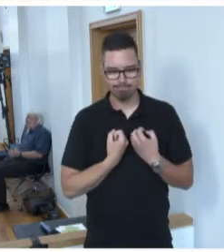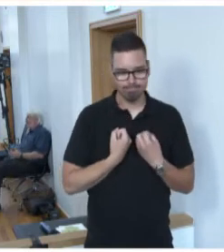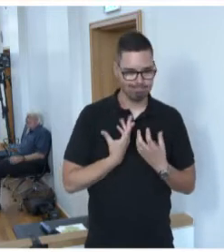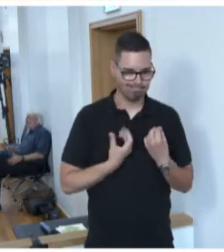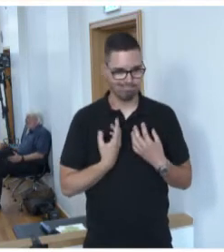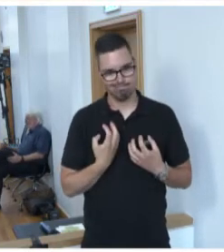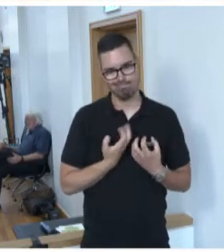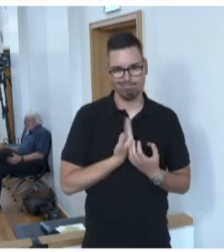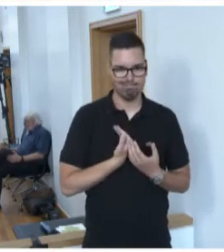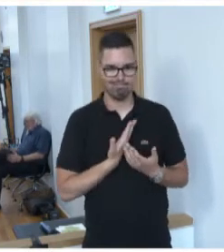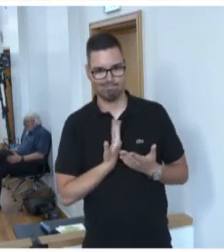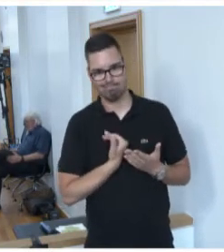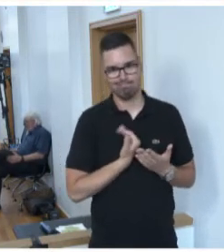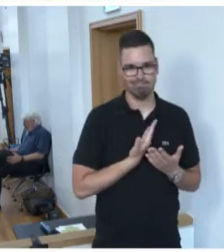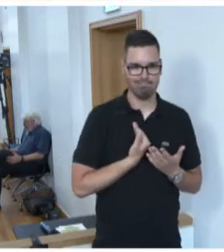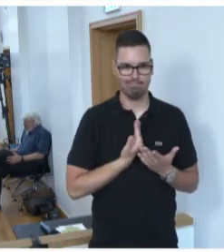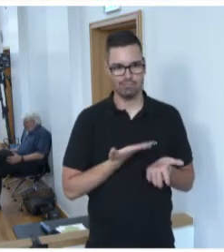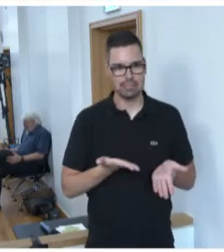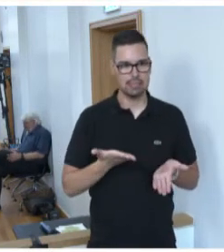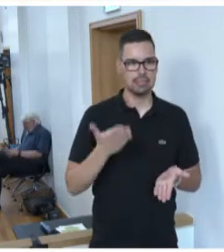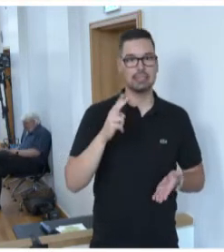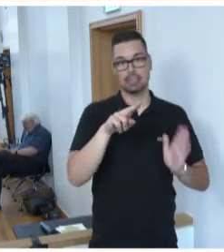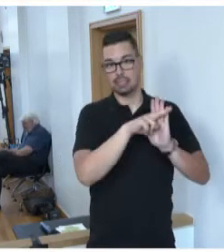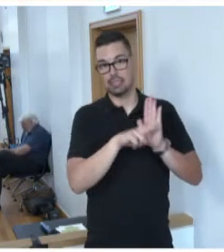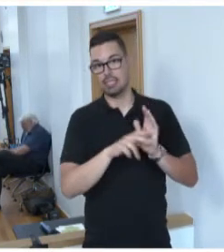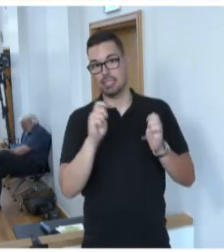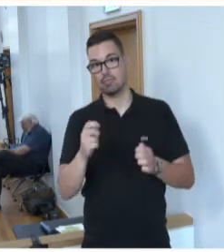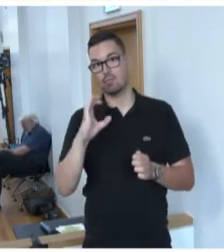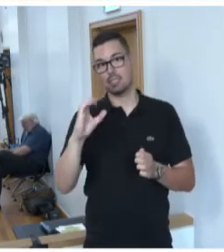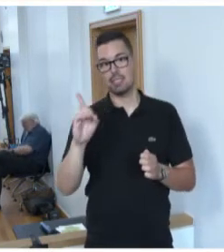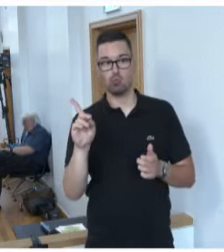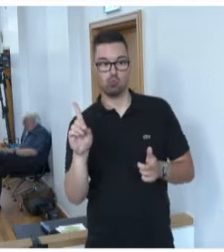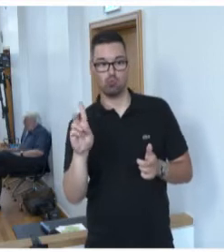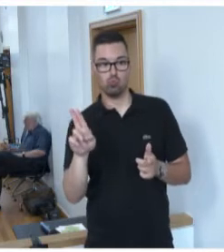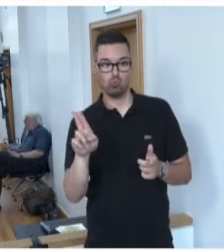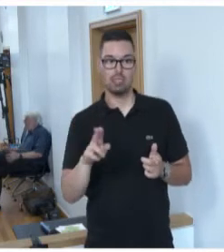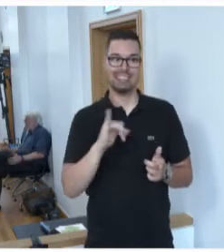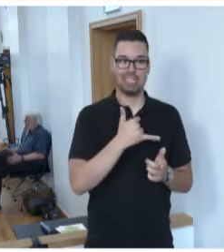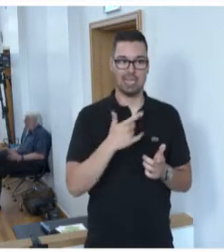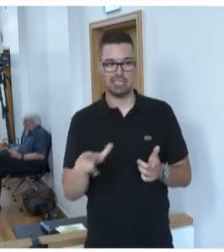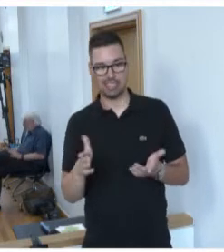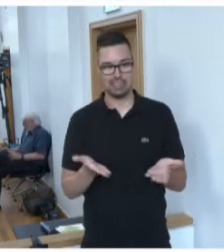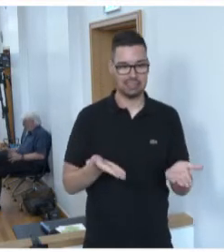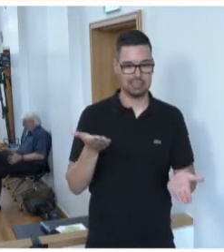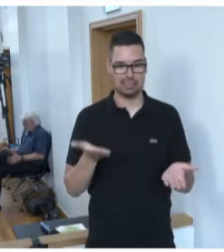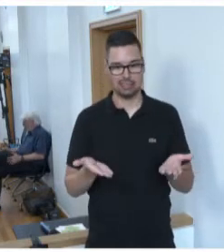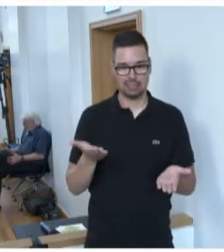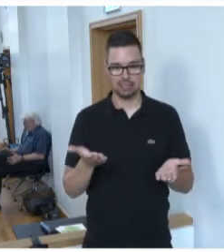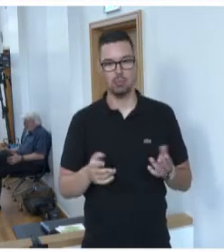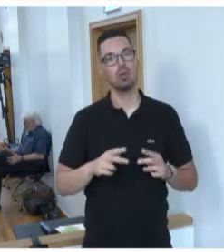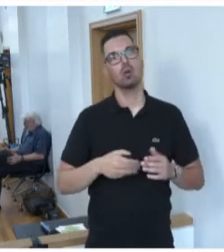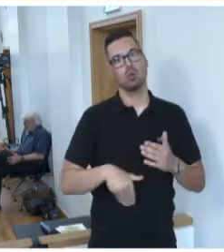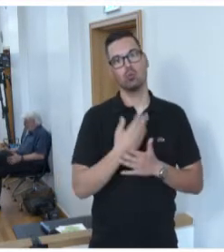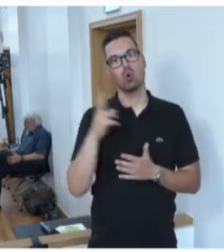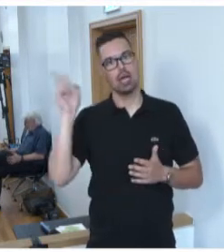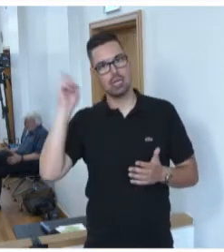zum Gesetzesentwurf der CDU enthalten, um in eine neue Anhörung zu